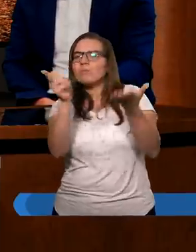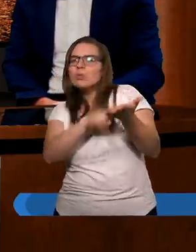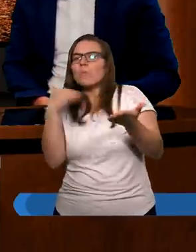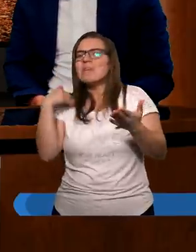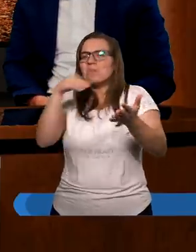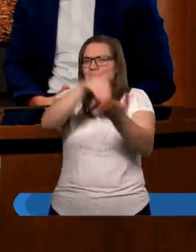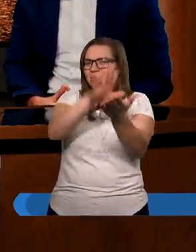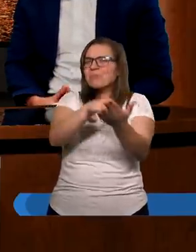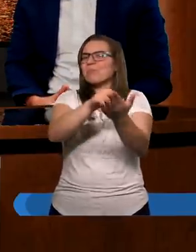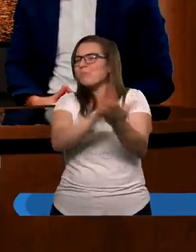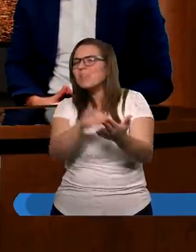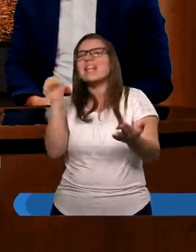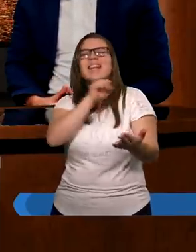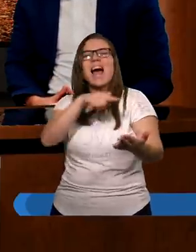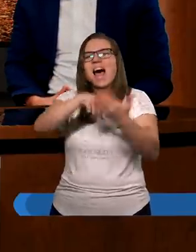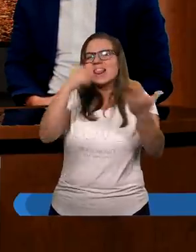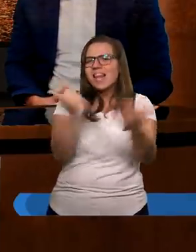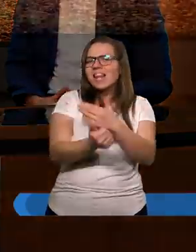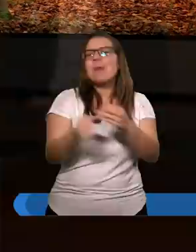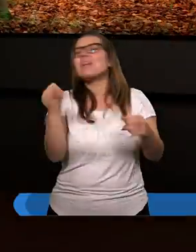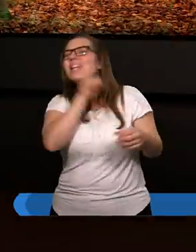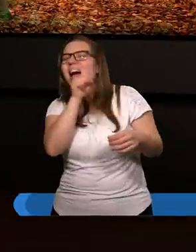Testamencie spisane. Cały ten zakon,